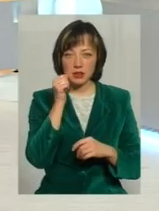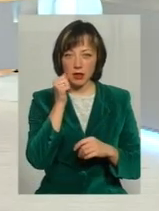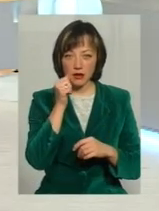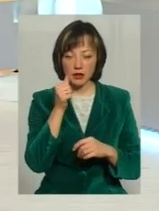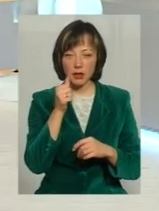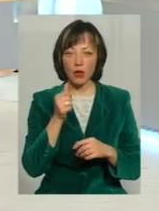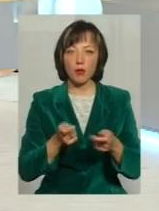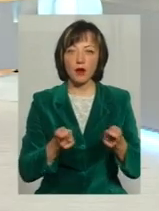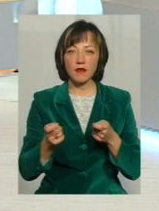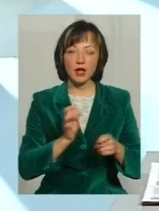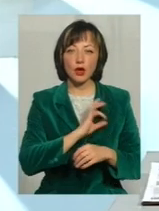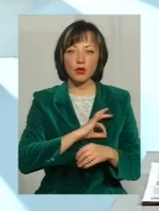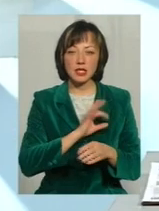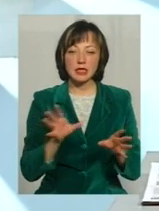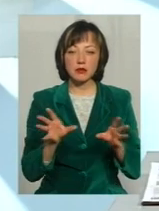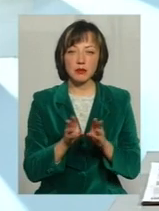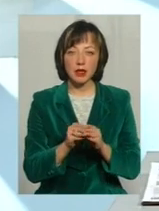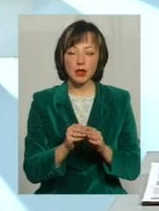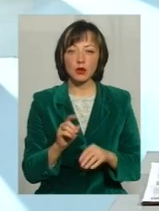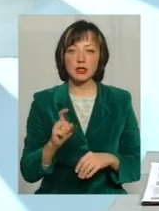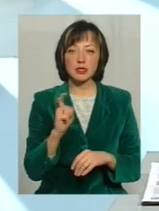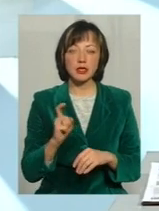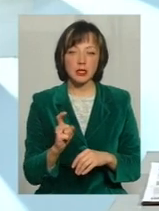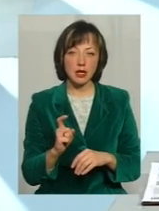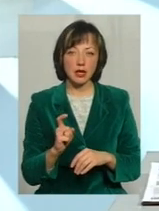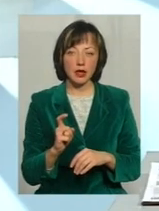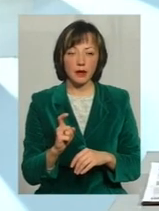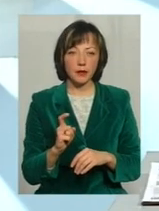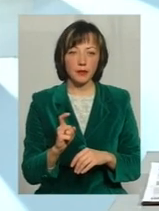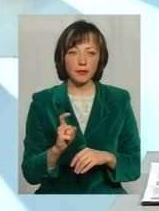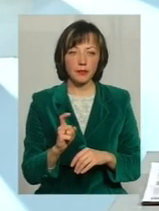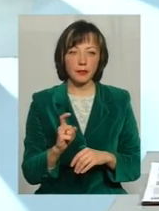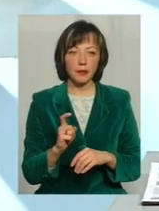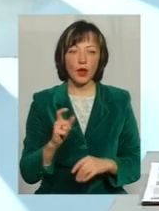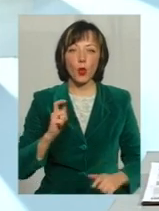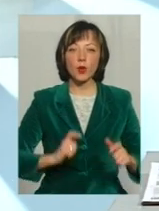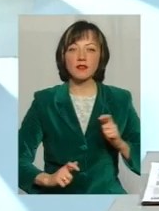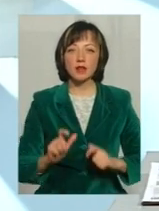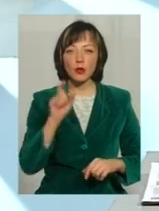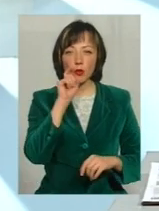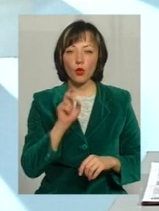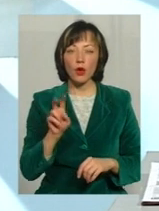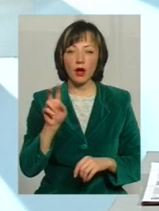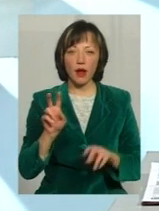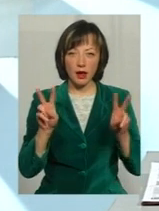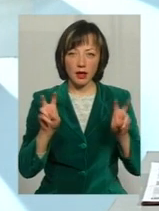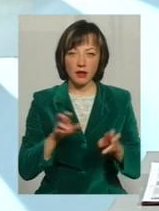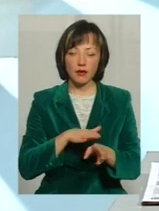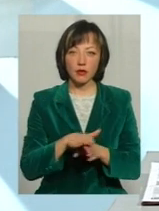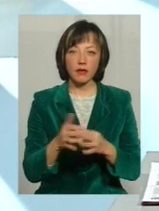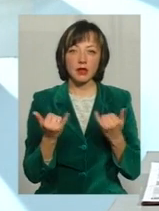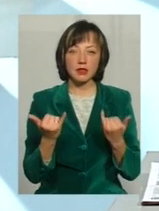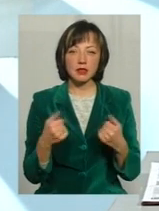про юстиції спільно з університетом Україна На базі цього університету відбувається такий